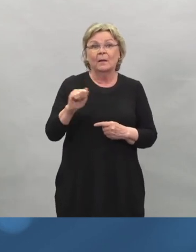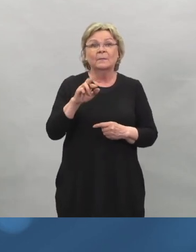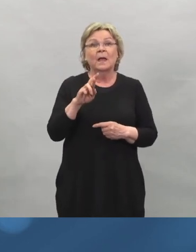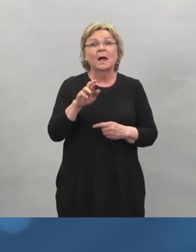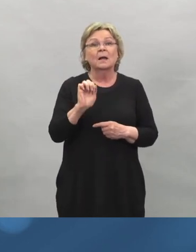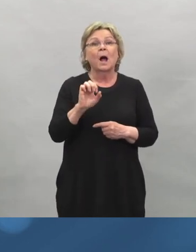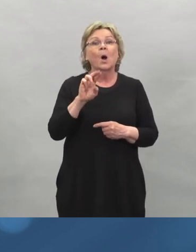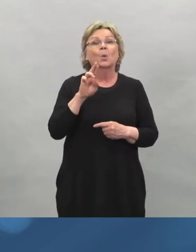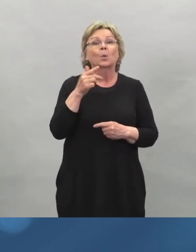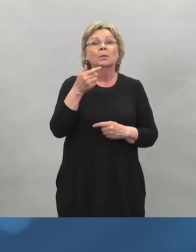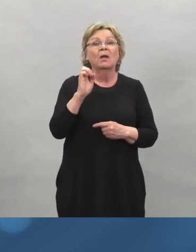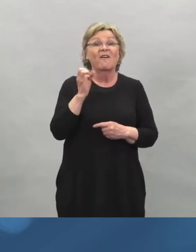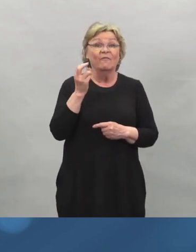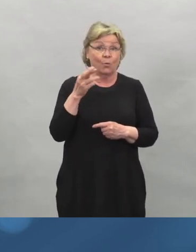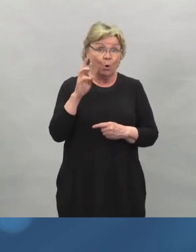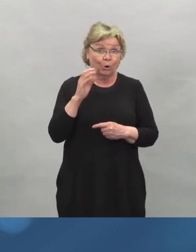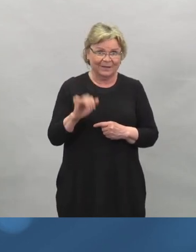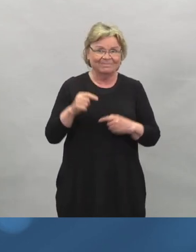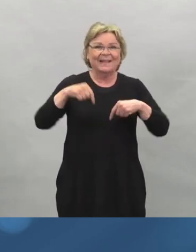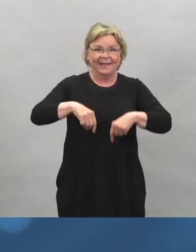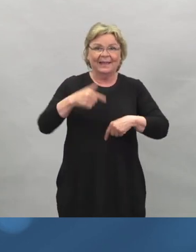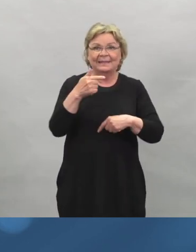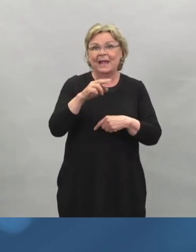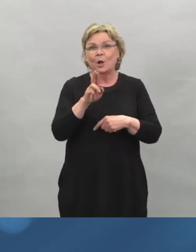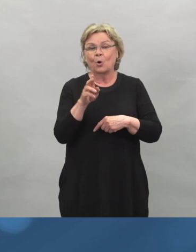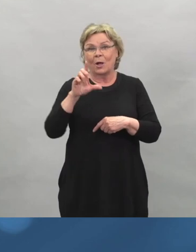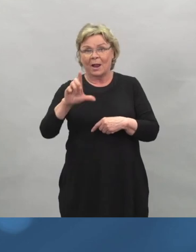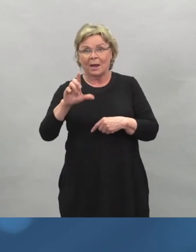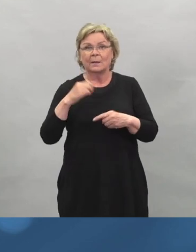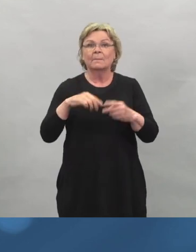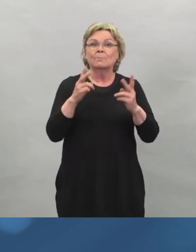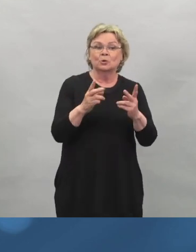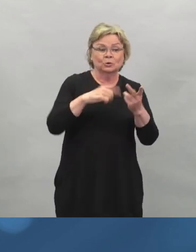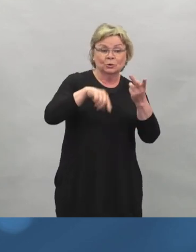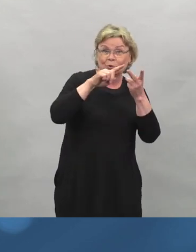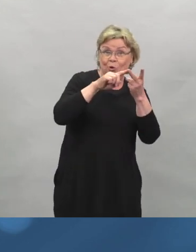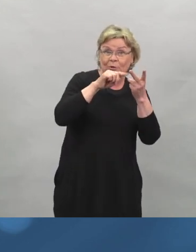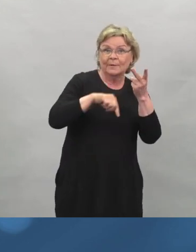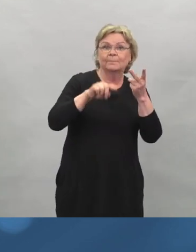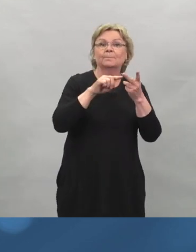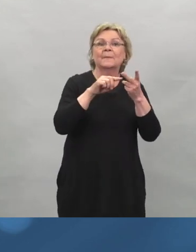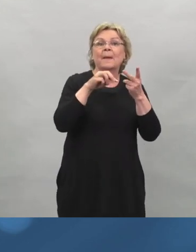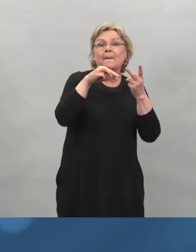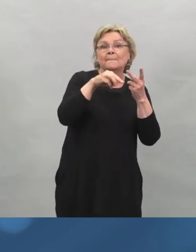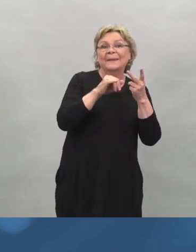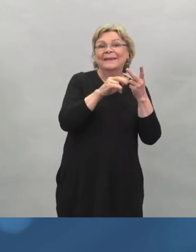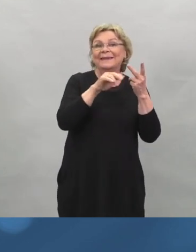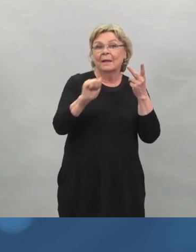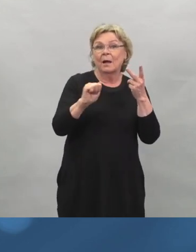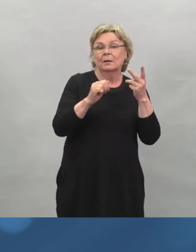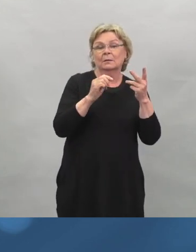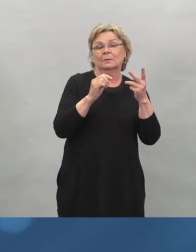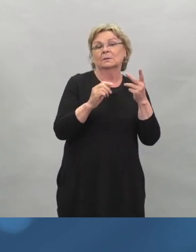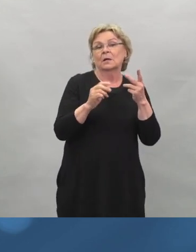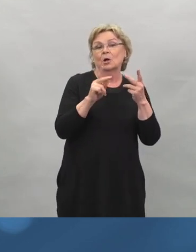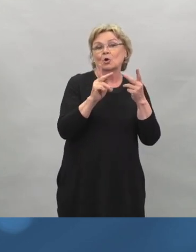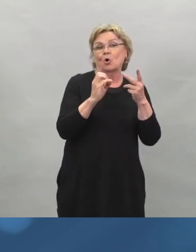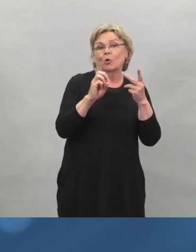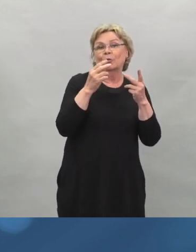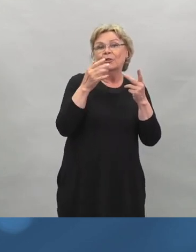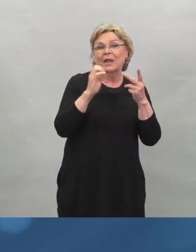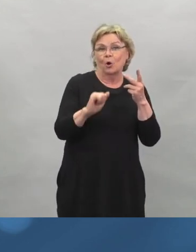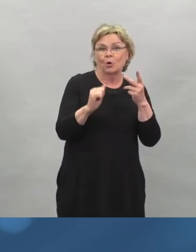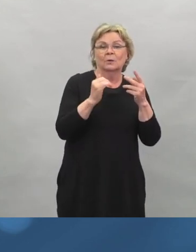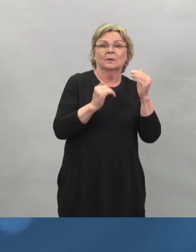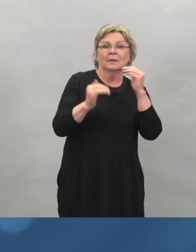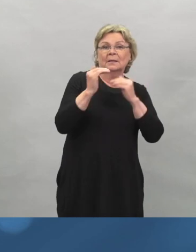täällä THL-ssa. Lisäksi paikalla ovat THL-stä johtava asiantuntija Mia Kontio ja ylilääkäri